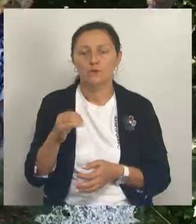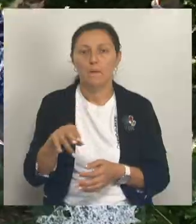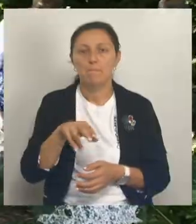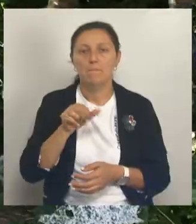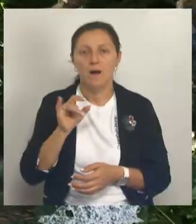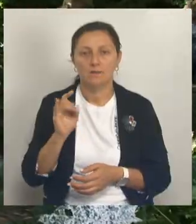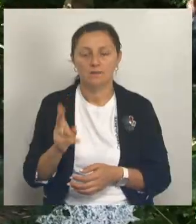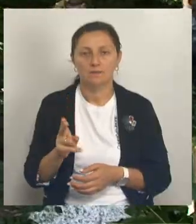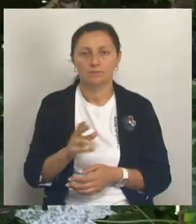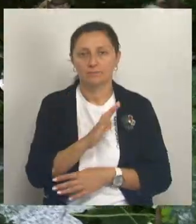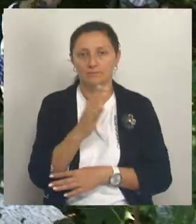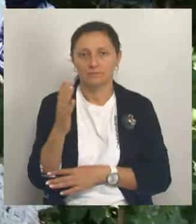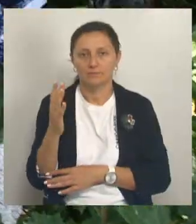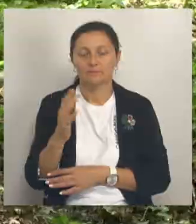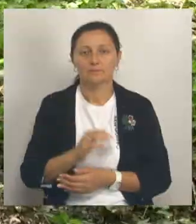забираем!